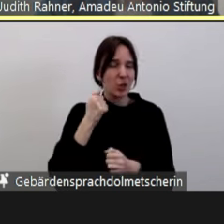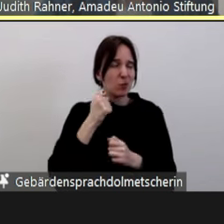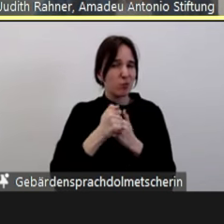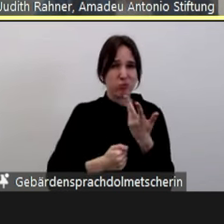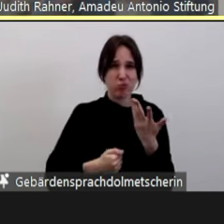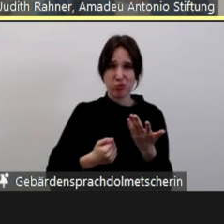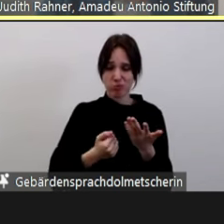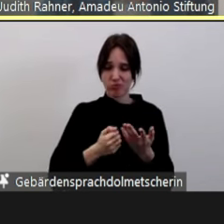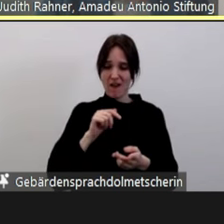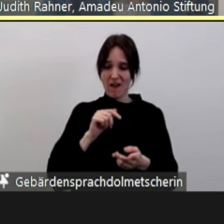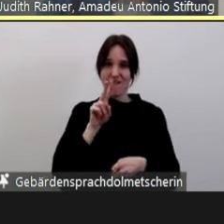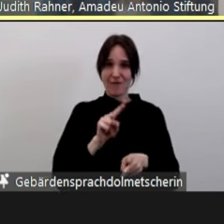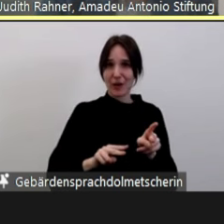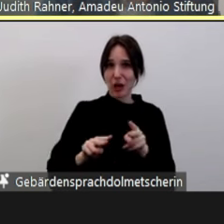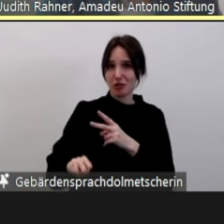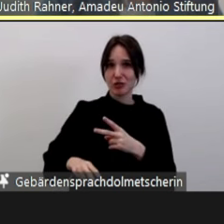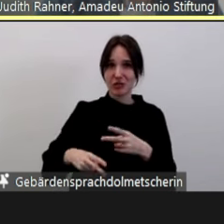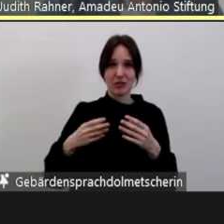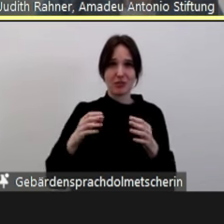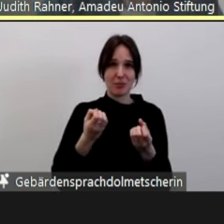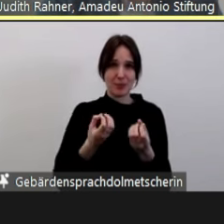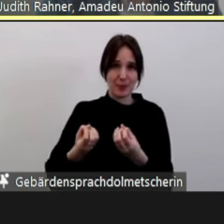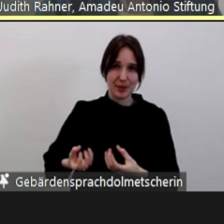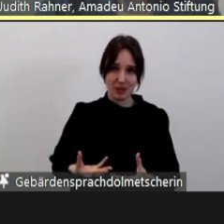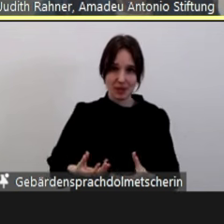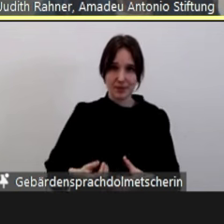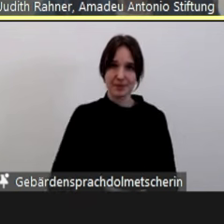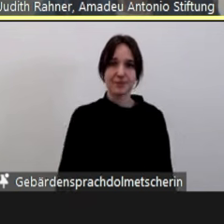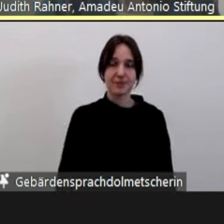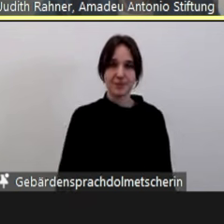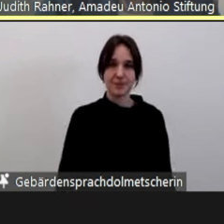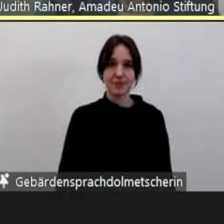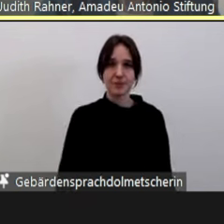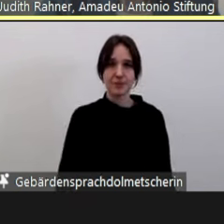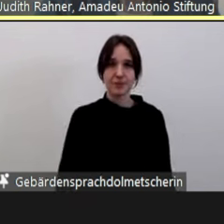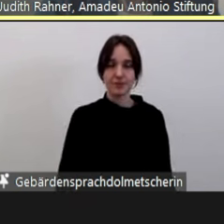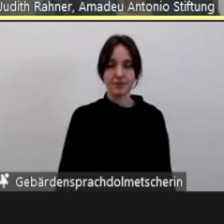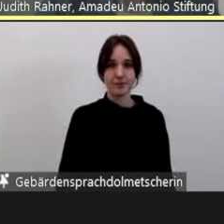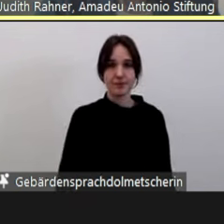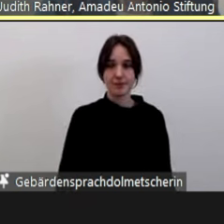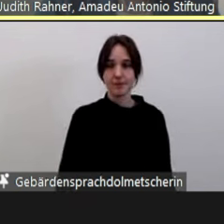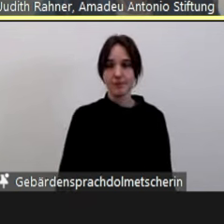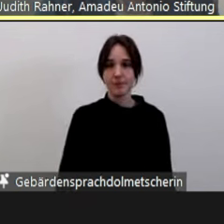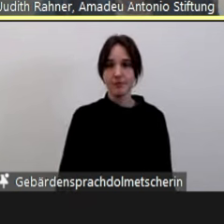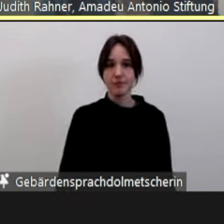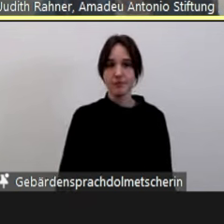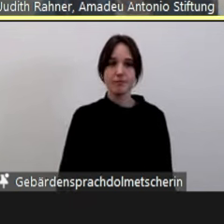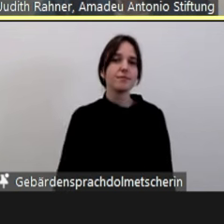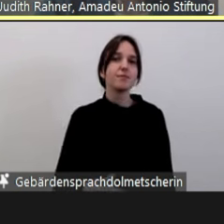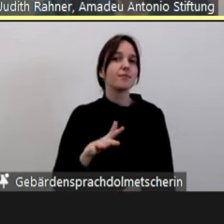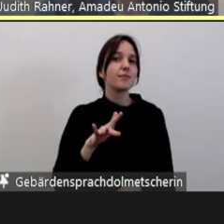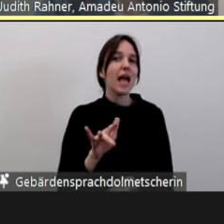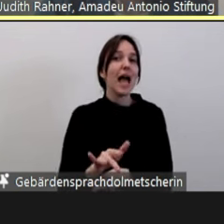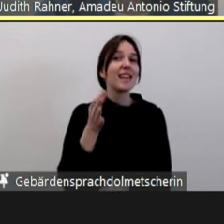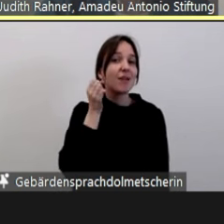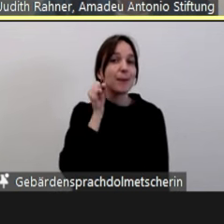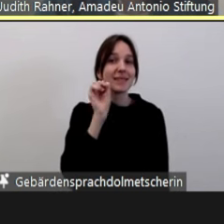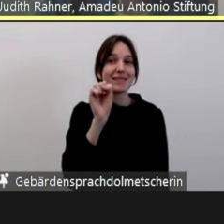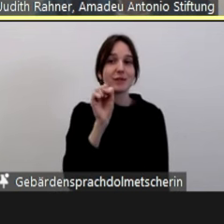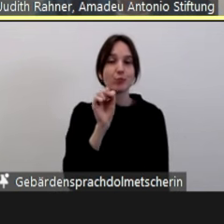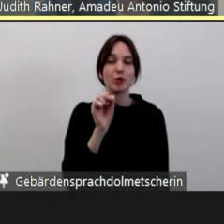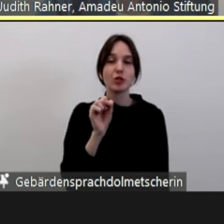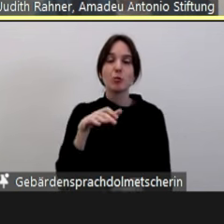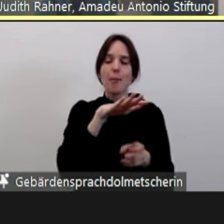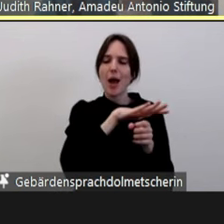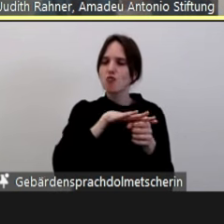und dass einfach eine riesengroße Bandbreite die Fälle sich abbilden lassen. Antifeminismus findet sich in allen gesellschaftlichen